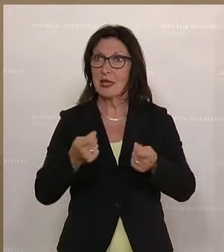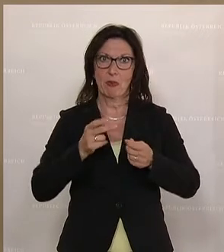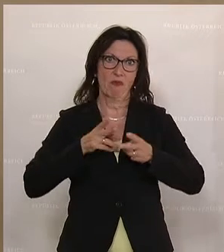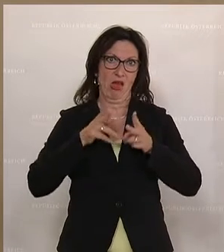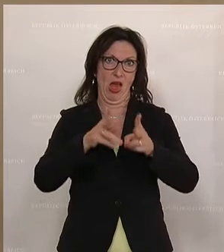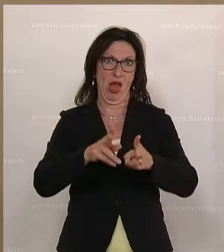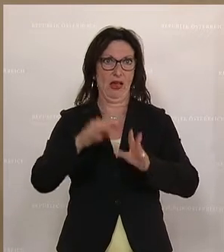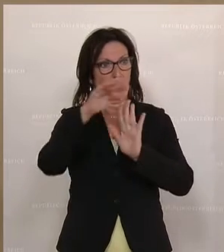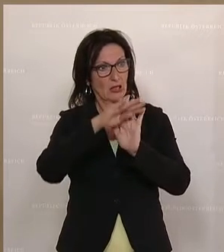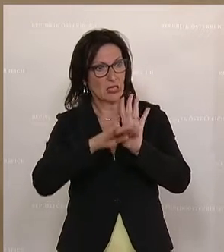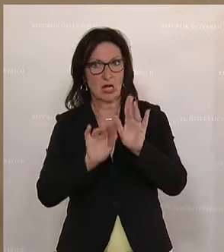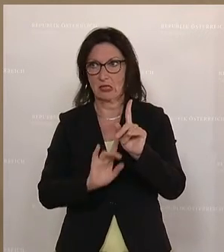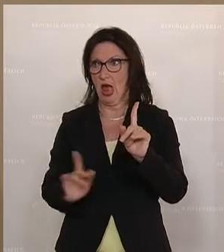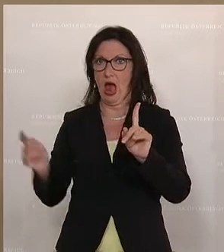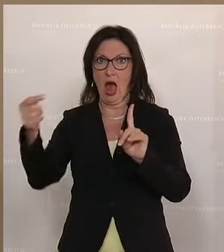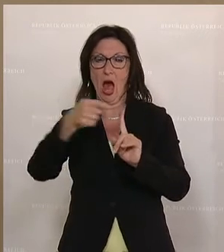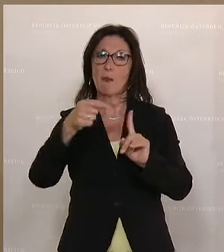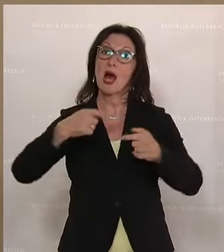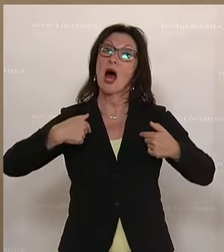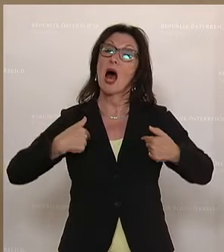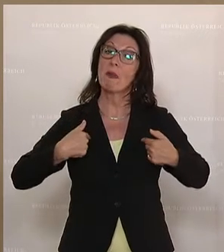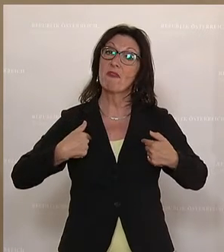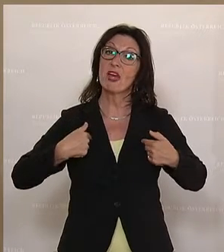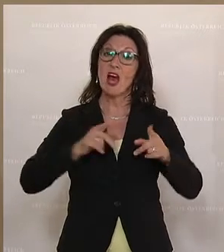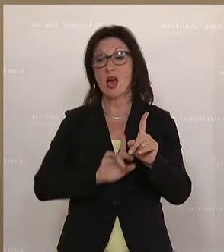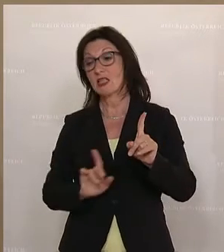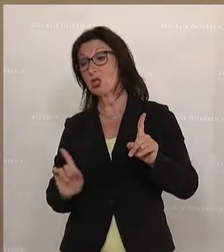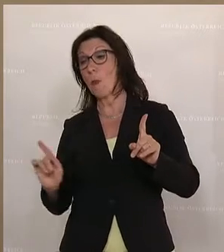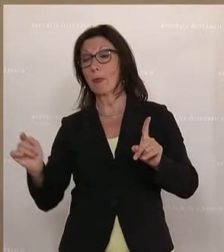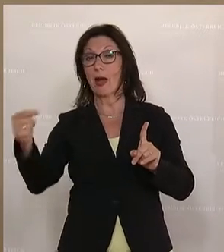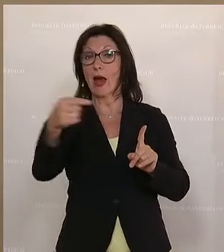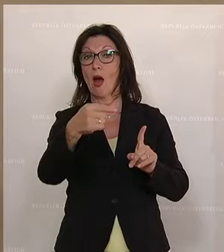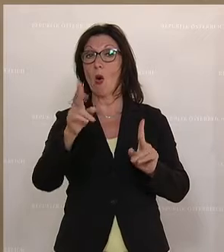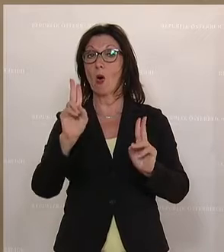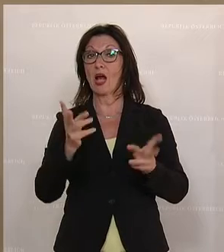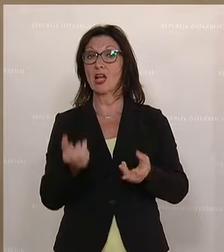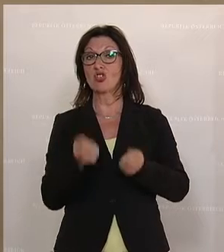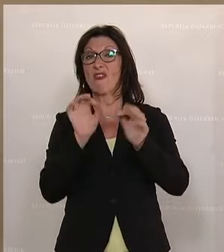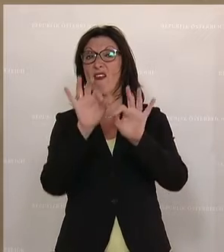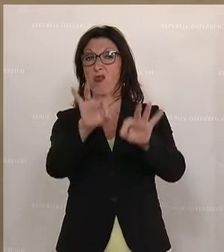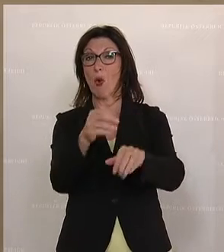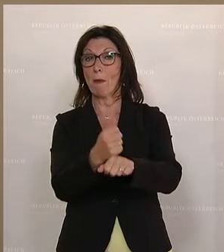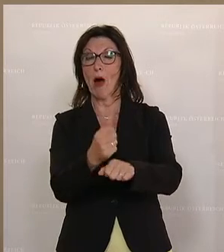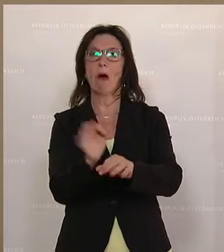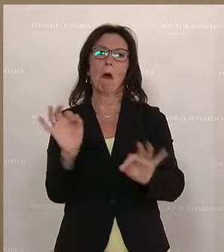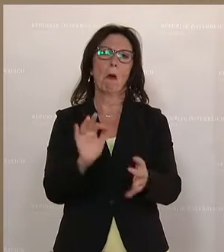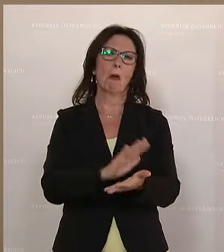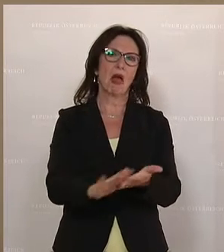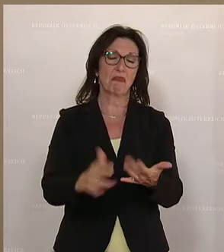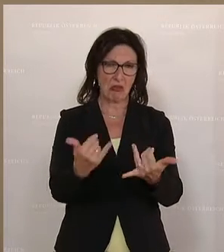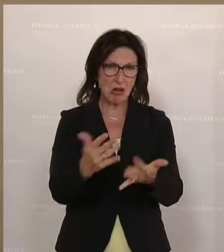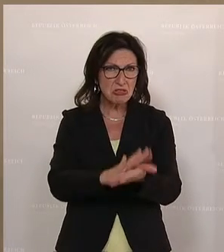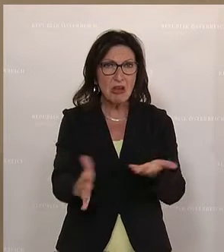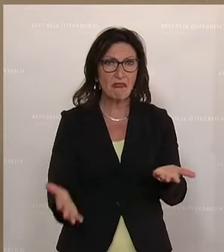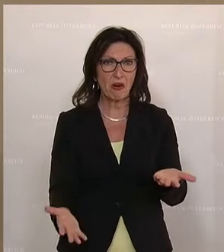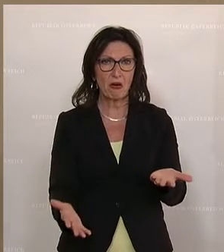Aber wir können es als Gesetzgeber schwer machen, diese Gesetze zu umgehen oder wir können es einfach machen. Im aktuellen Fall machen wir es so einfach, dass man